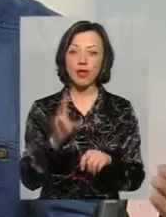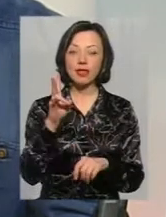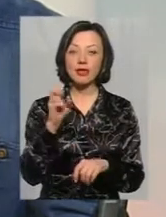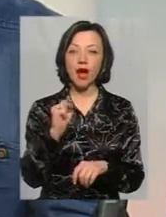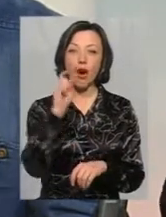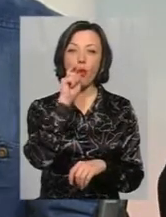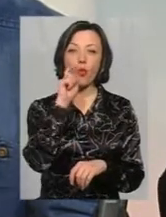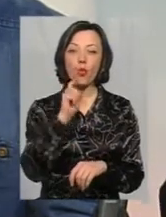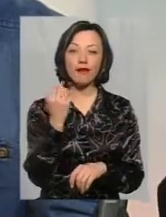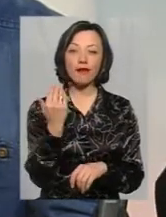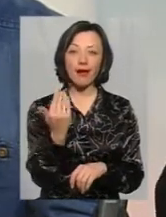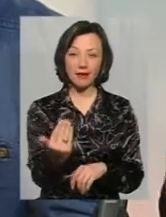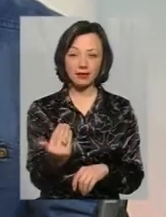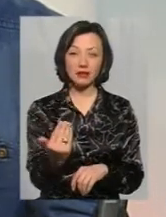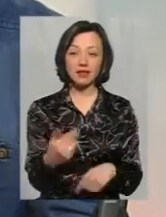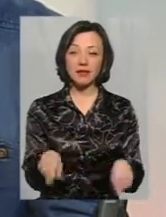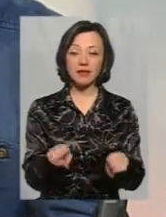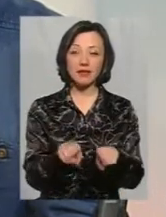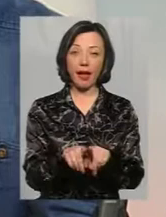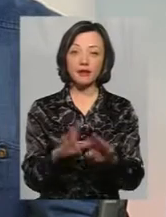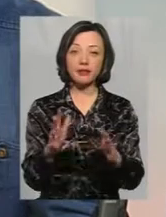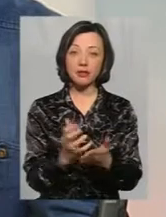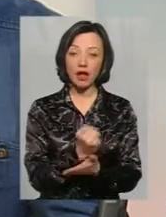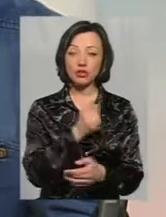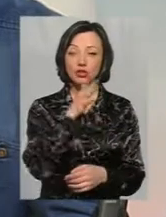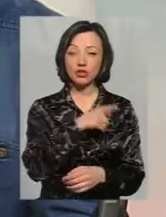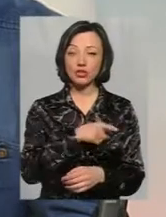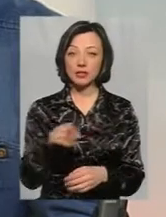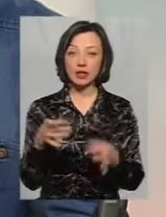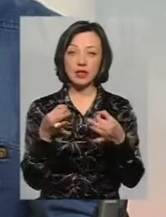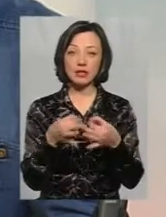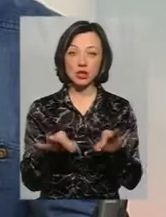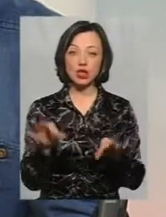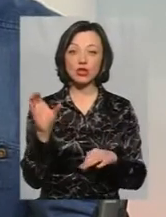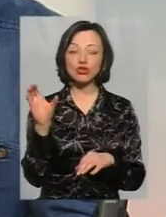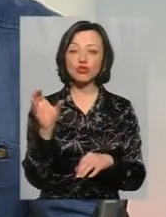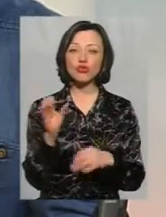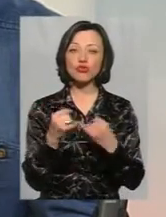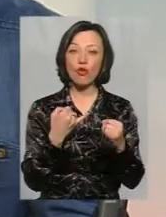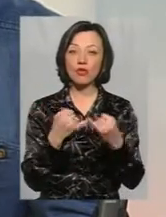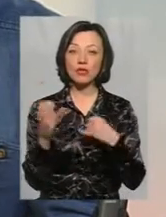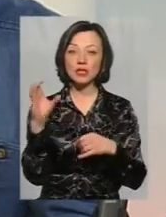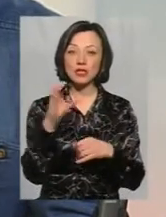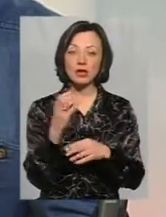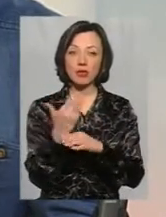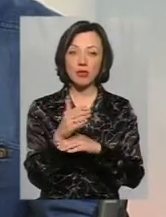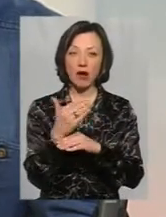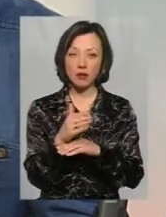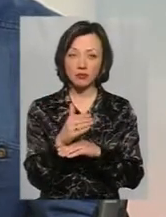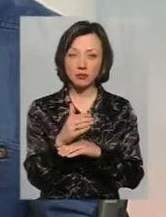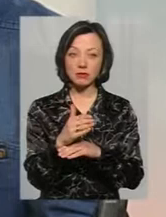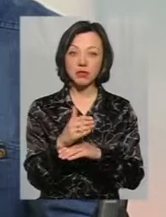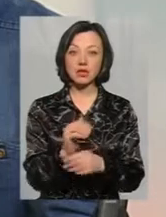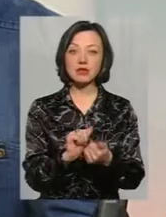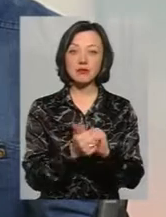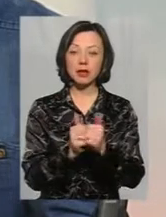вже склалося, що за часи незалежності, відколи жовто-синій прапор став державним, під ним змінилося декілька